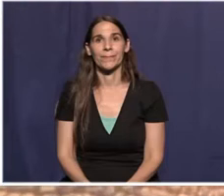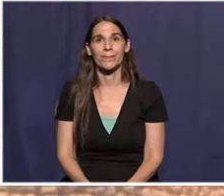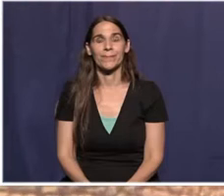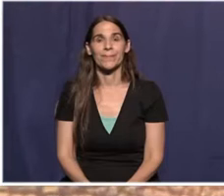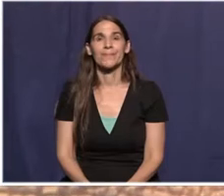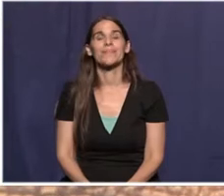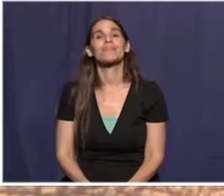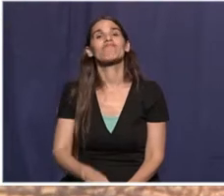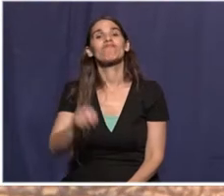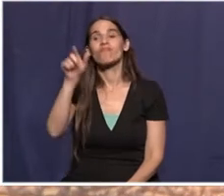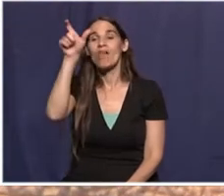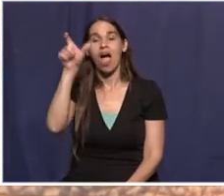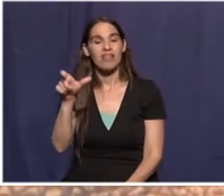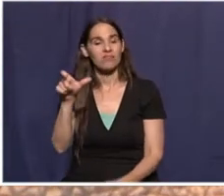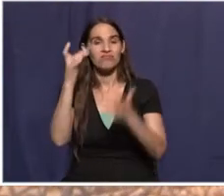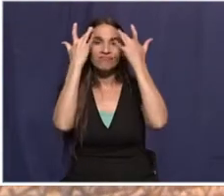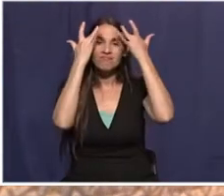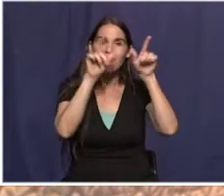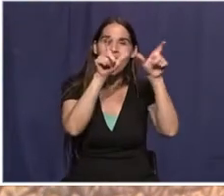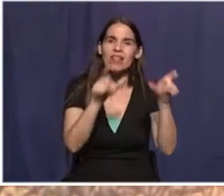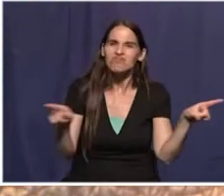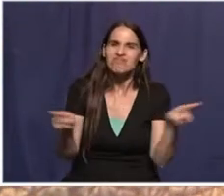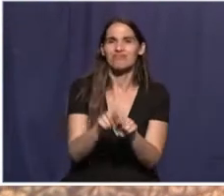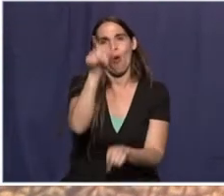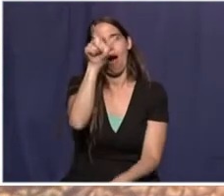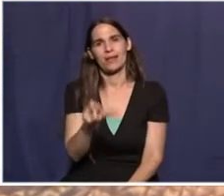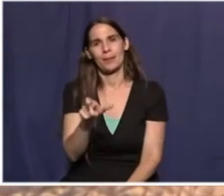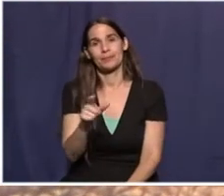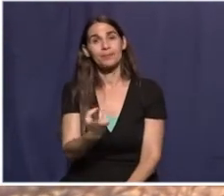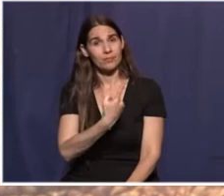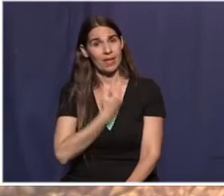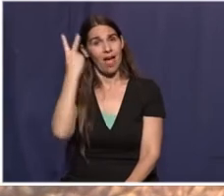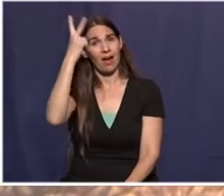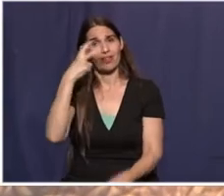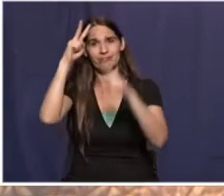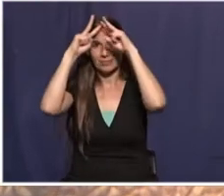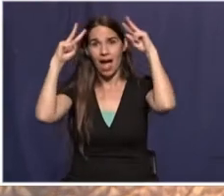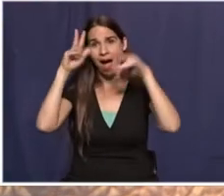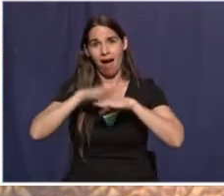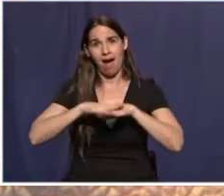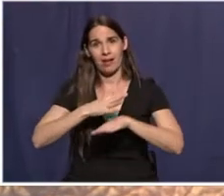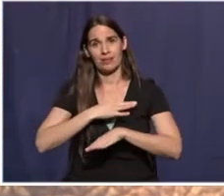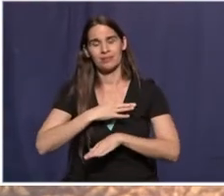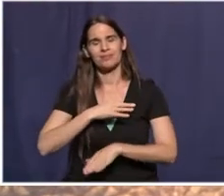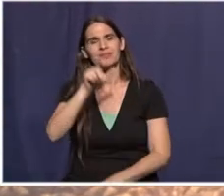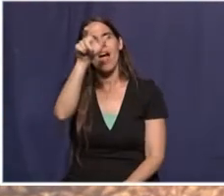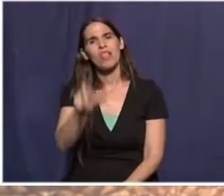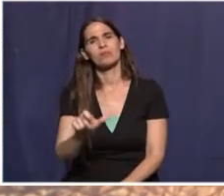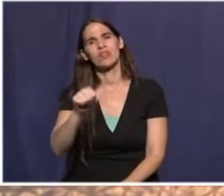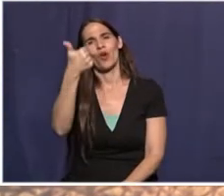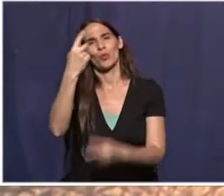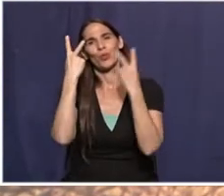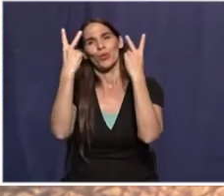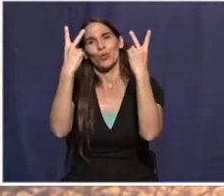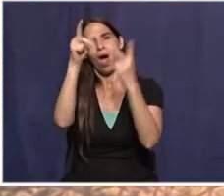אדם לאדם, אדם. אני ביטור ערבי ואח במקצועי. האדם קו ראשון בעיניי.